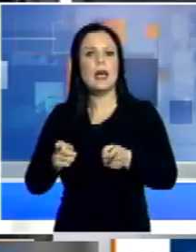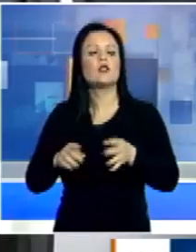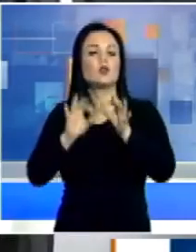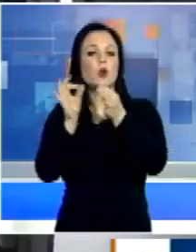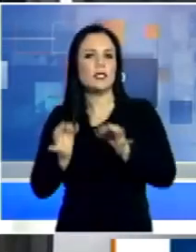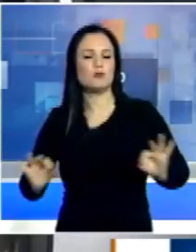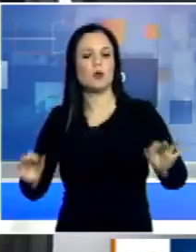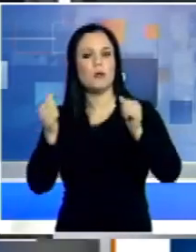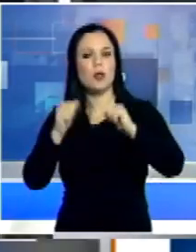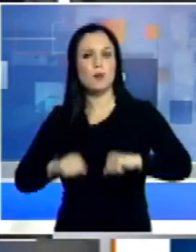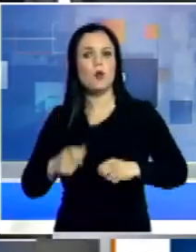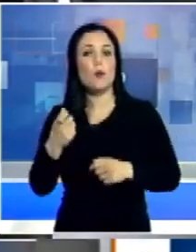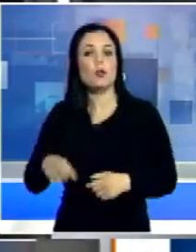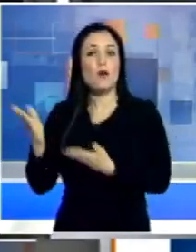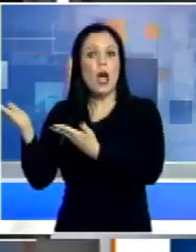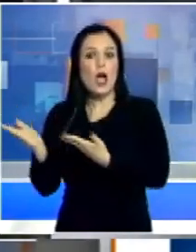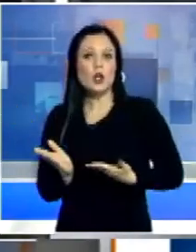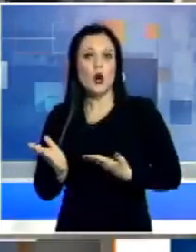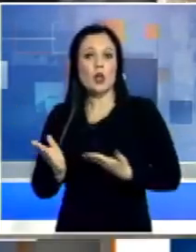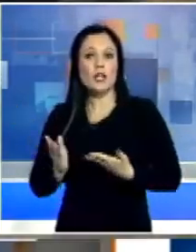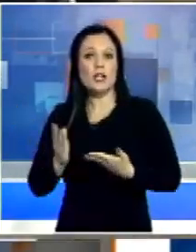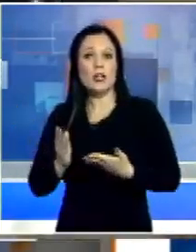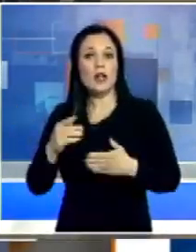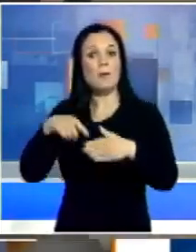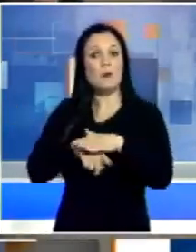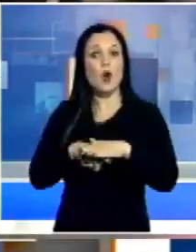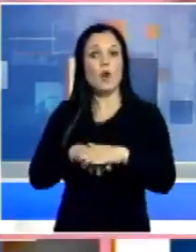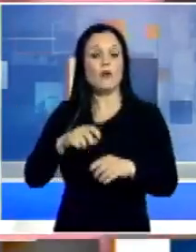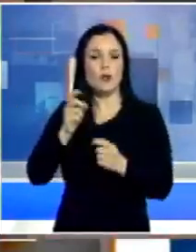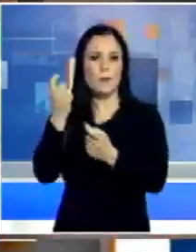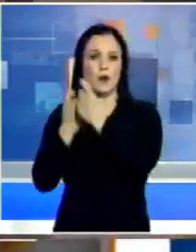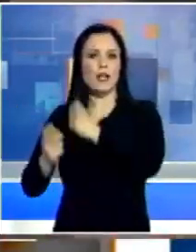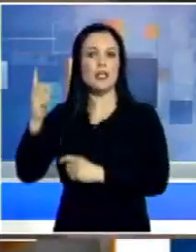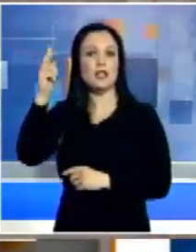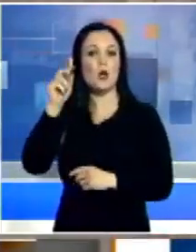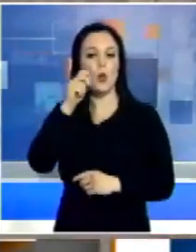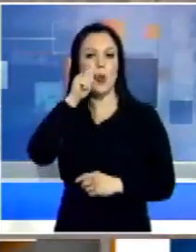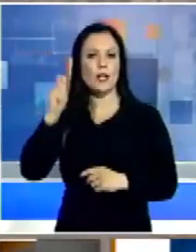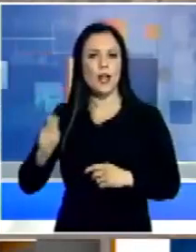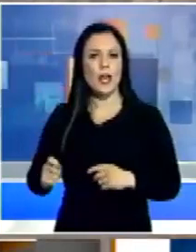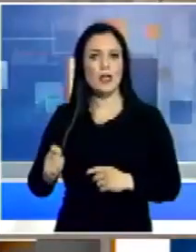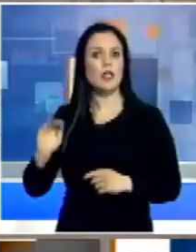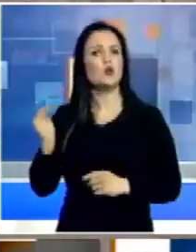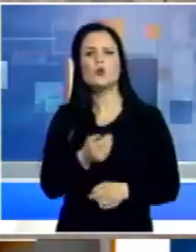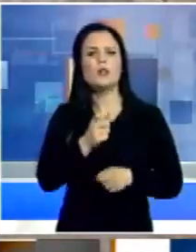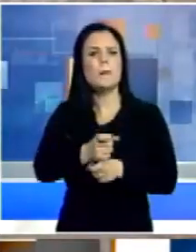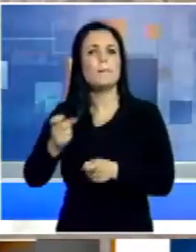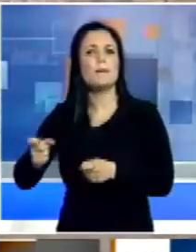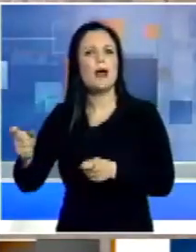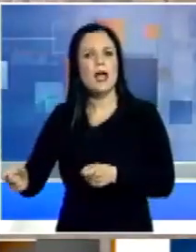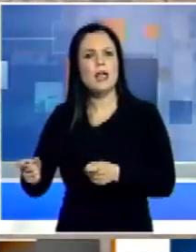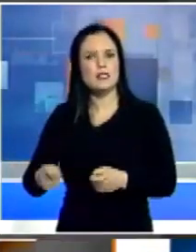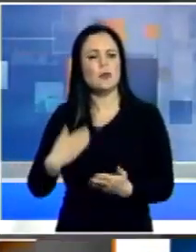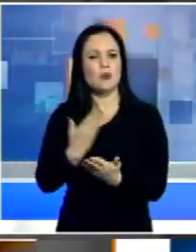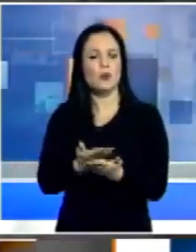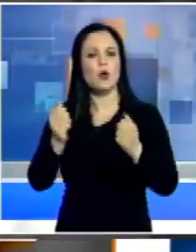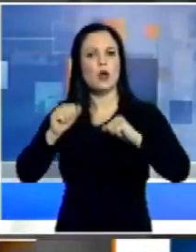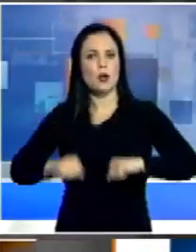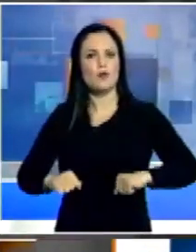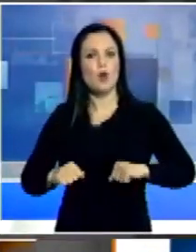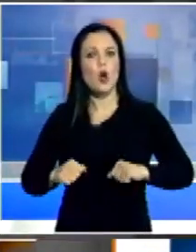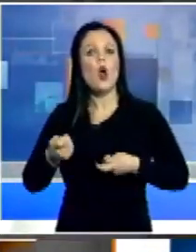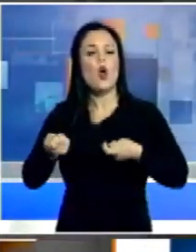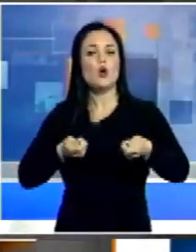a disposizione per ospitare i profughi provenienti dall'Ucraina. Tutti i paesi, anche quelli più piccoli, possono farsi avanti. A